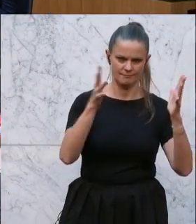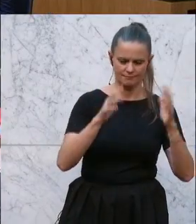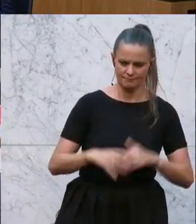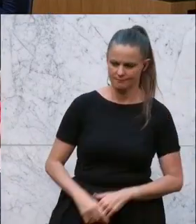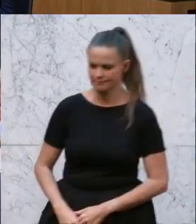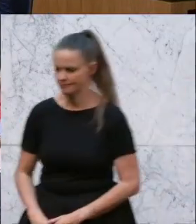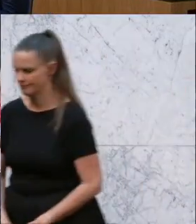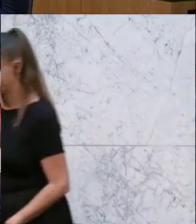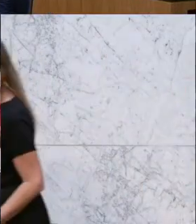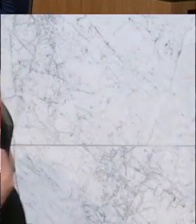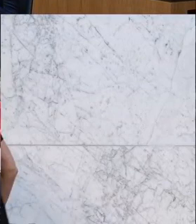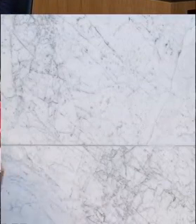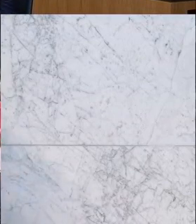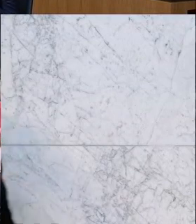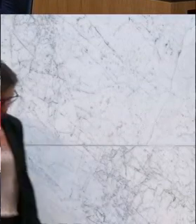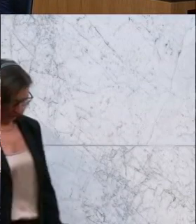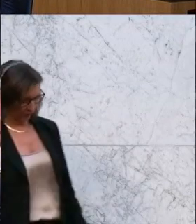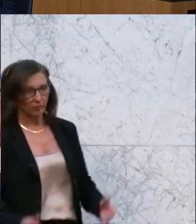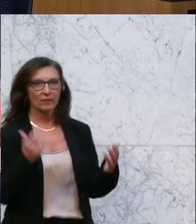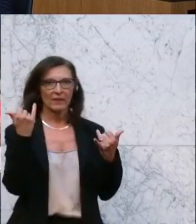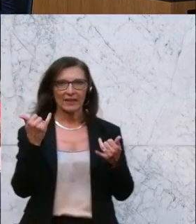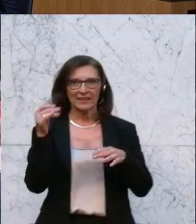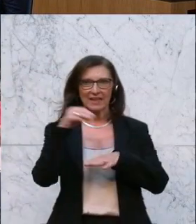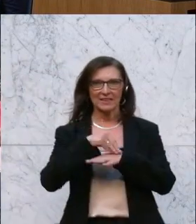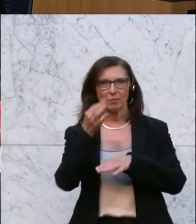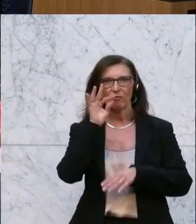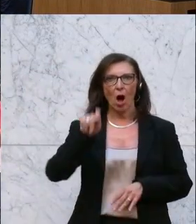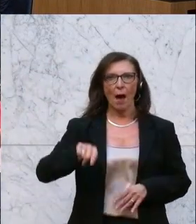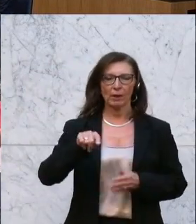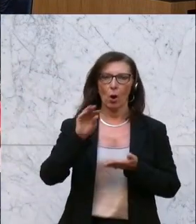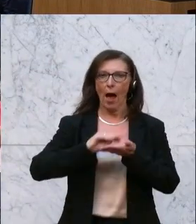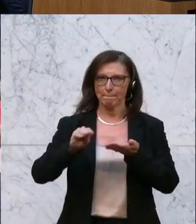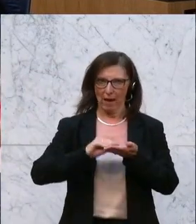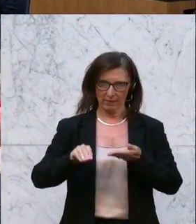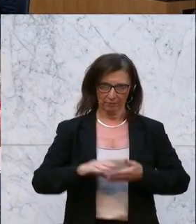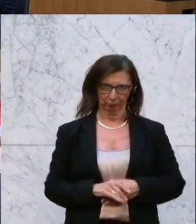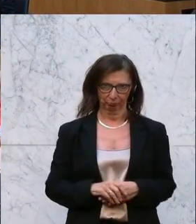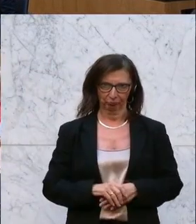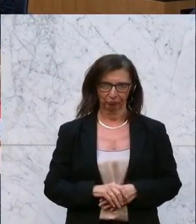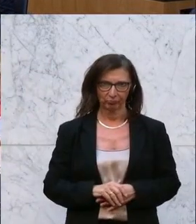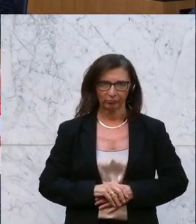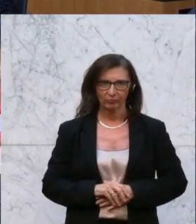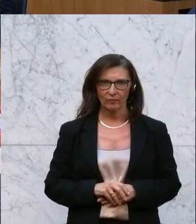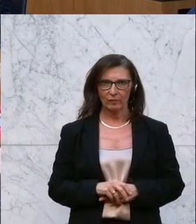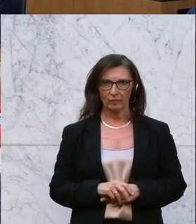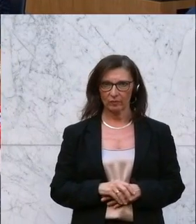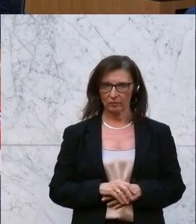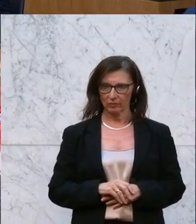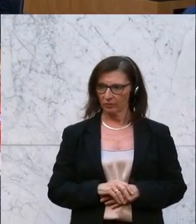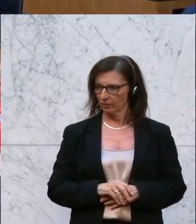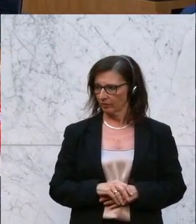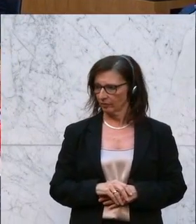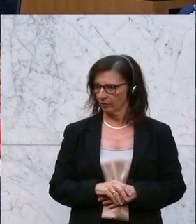Hermann Brückle von der FPÖ zitiert wie schon auch einige seiner Vorrednerinnen die Kritik der Lehrergewerkschaft, die von praxisuntauglichen